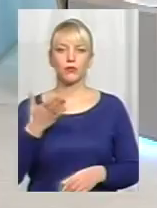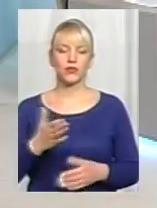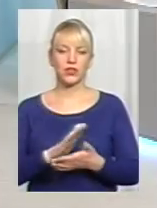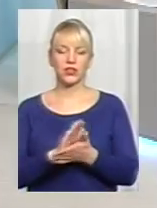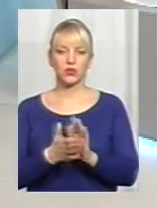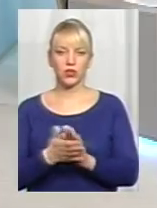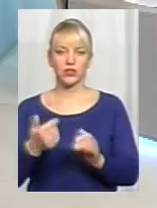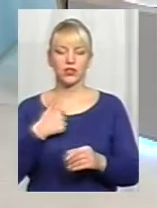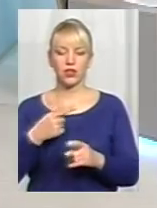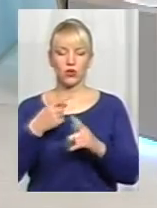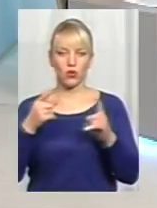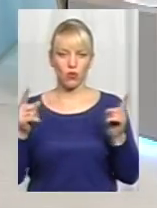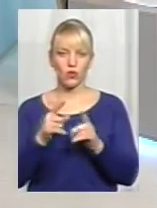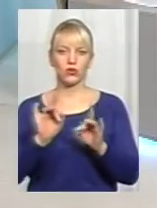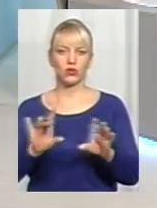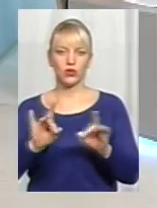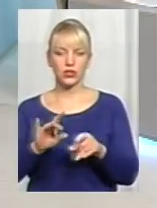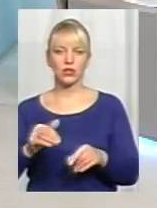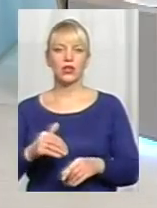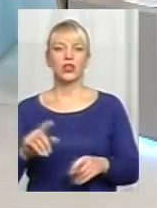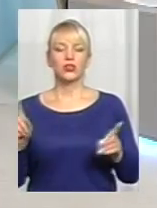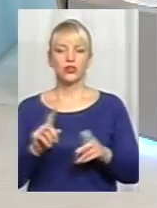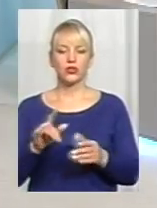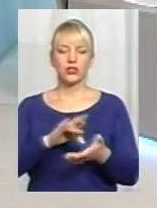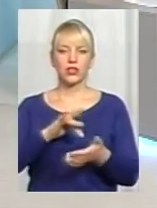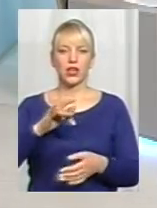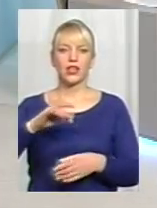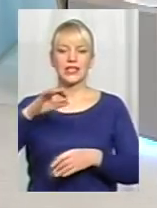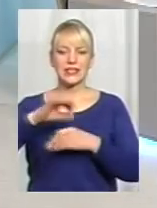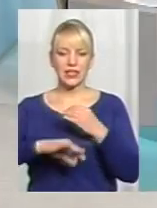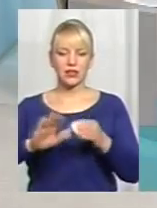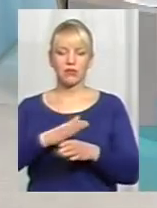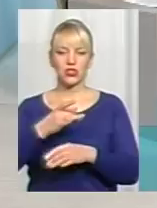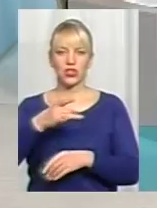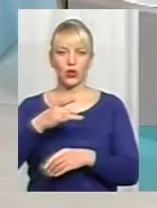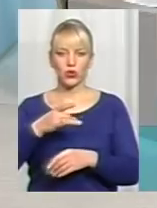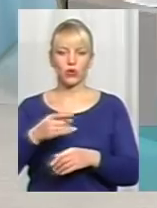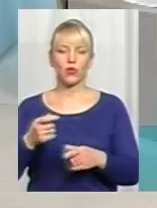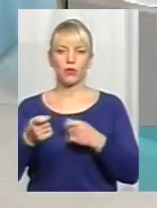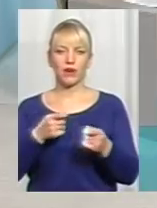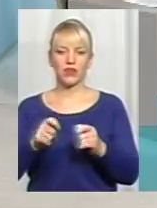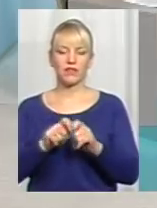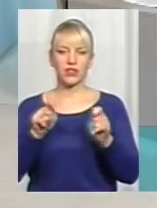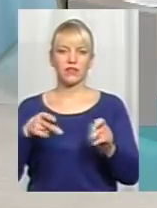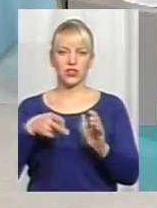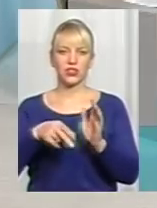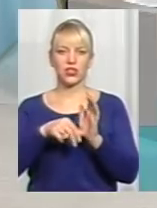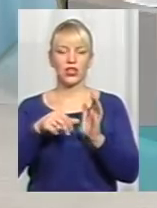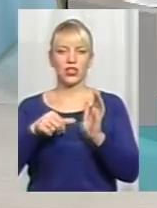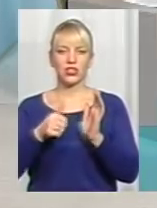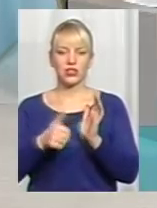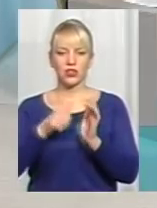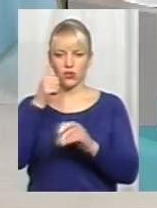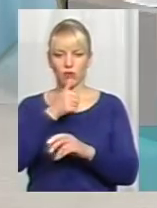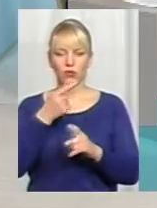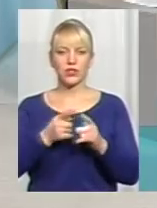коротко видав курс і хочу проінформувати, що Центральне західне міжрегіональне управління, воно утворилося наприкінці 2016 року в процесі реформування